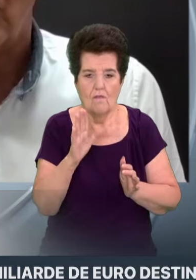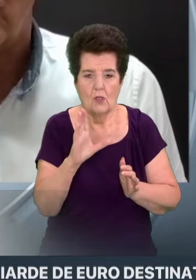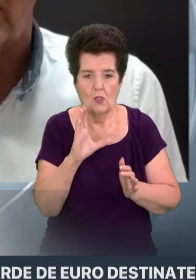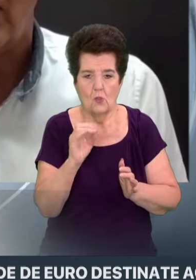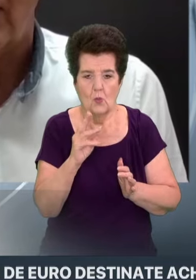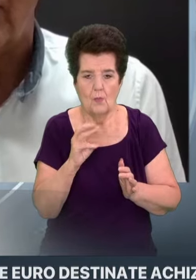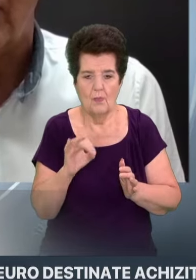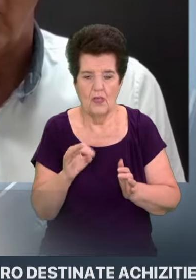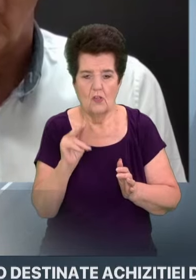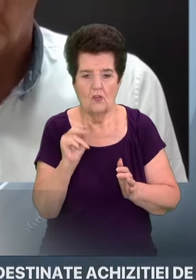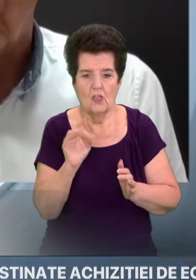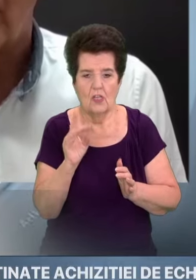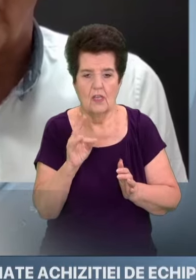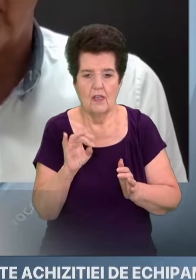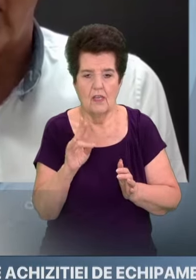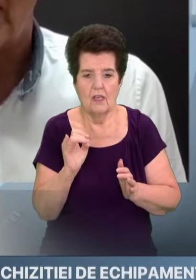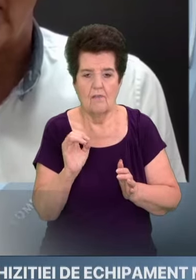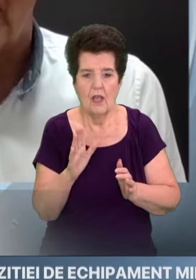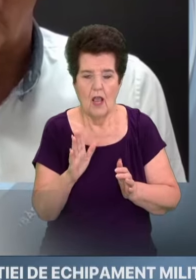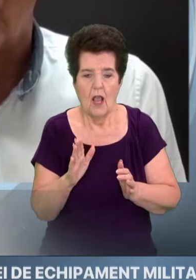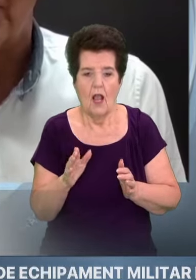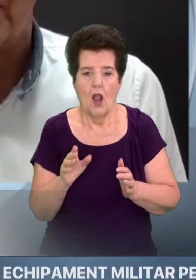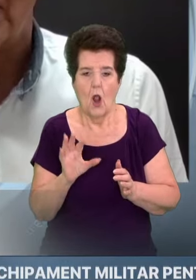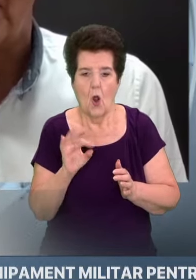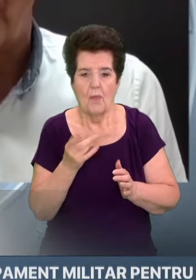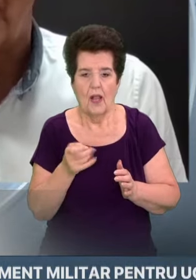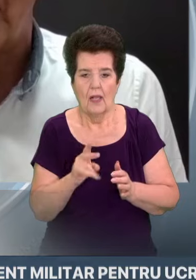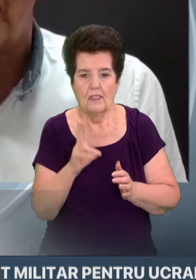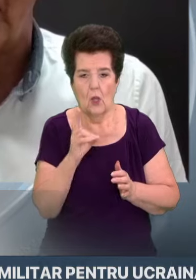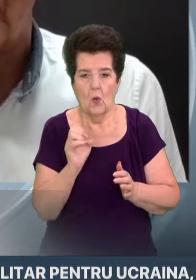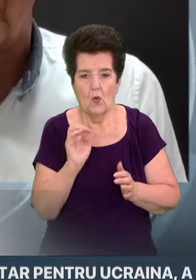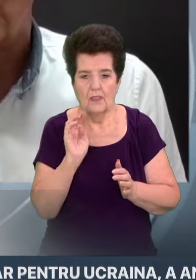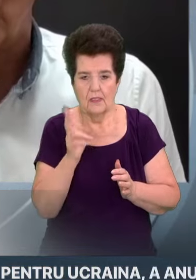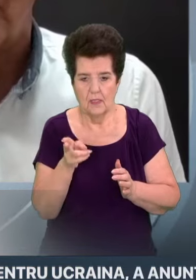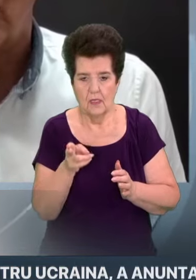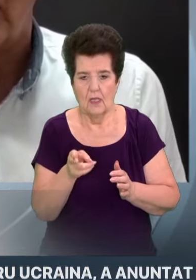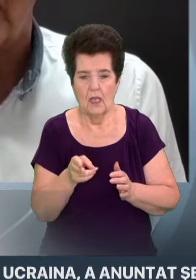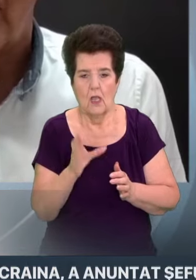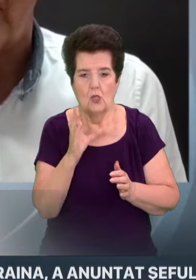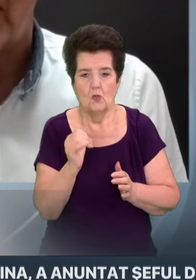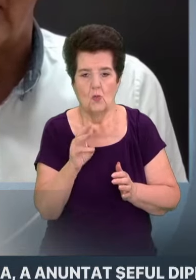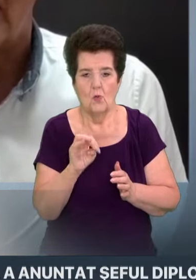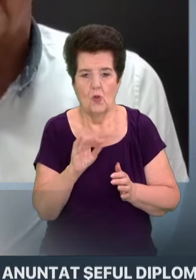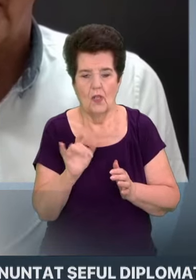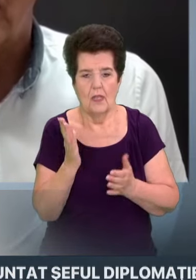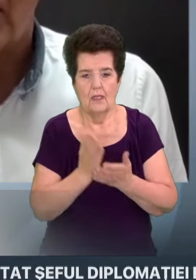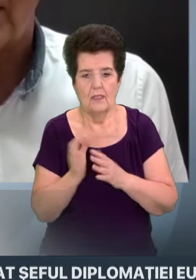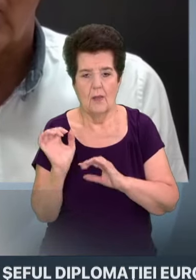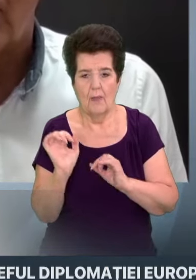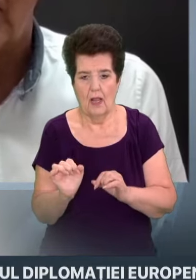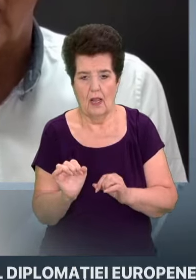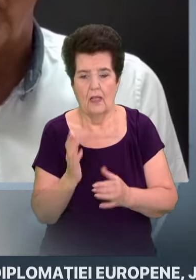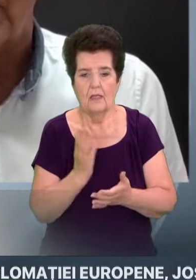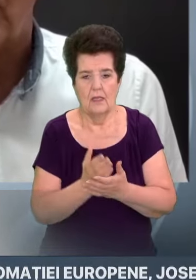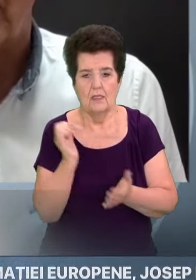Sumă și Cernihiu. Ori, operația curs înseamnă că Sumă-ul este apărat. Sigur că